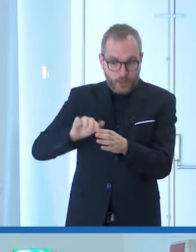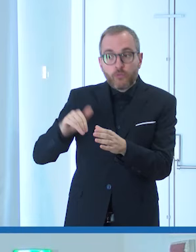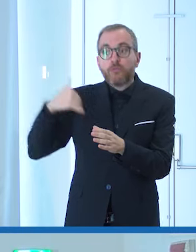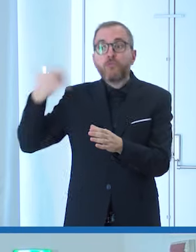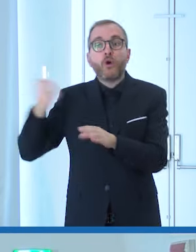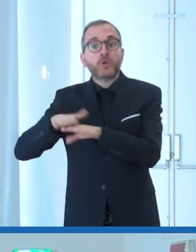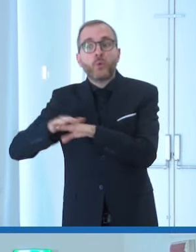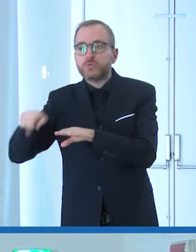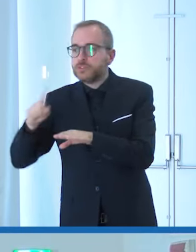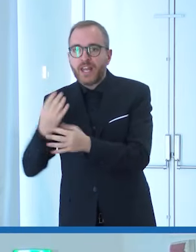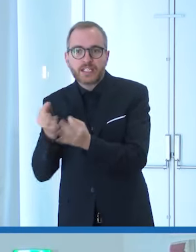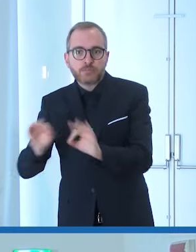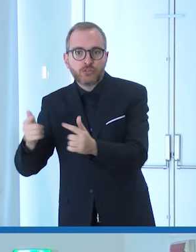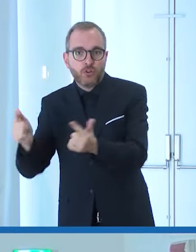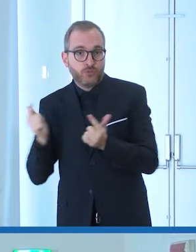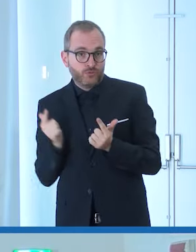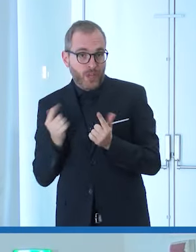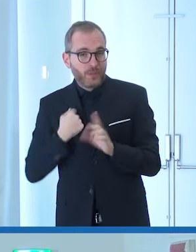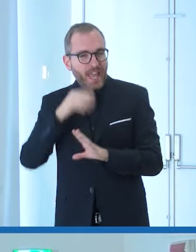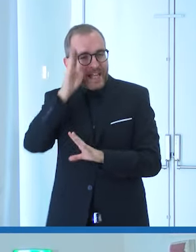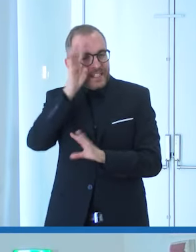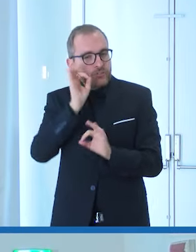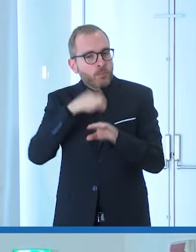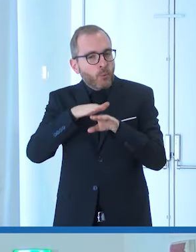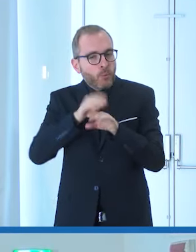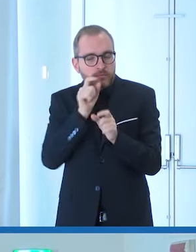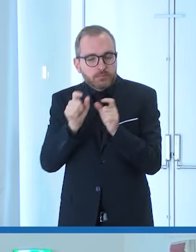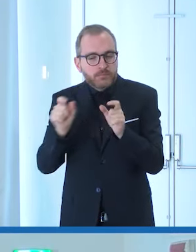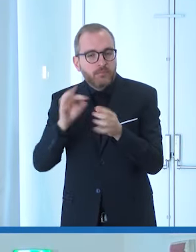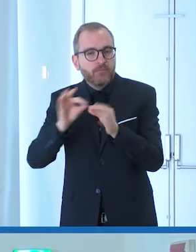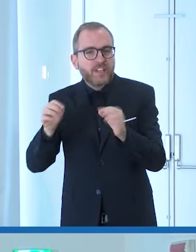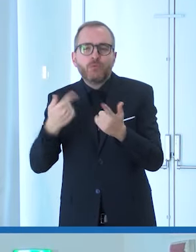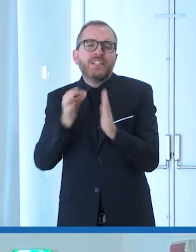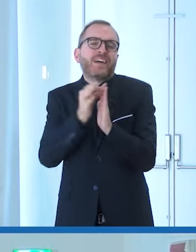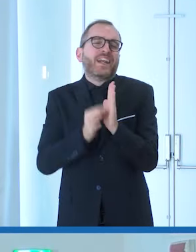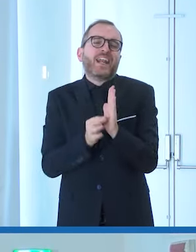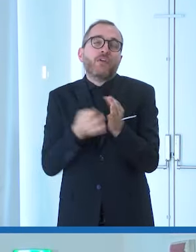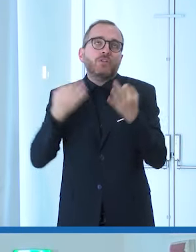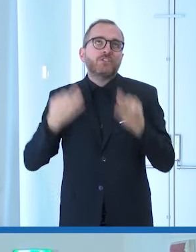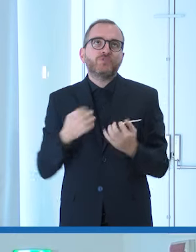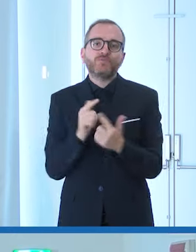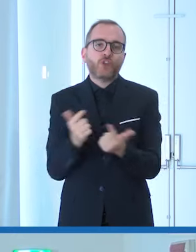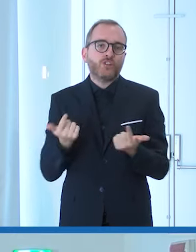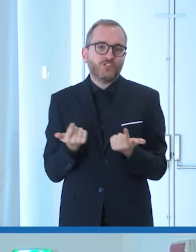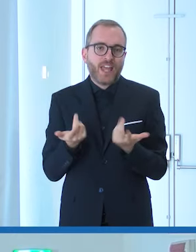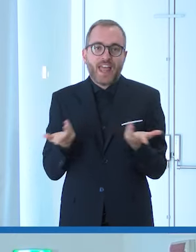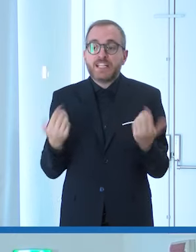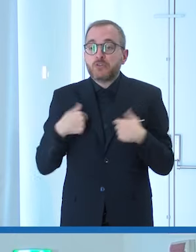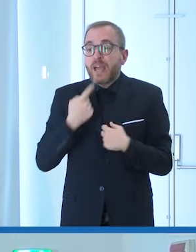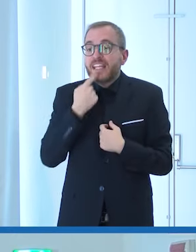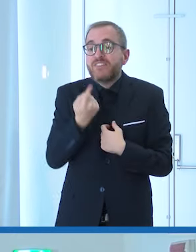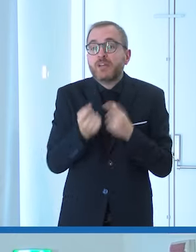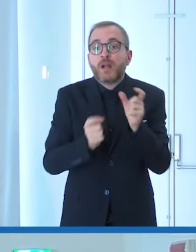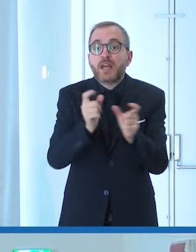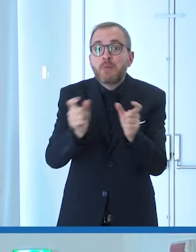quindi dobbiamo fare attenzione a quello quindi come vedete non c'è una regola adesso vi indicherò qualche parola da usare qualche